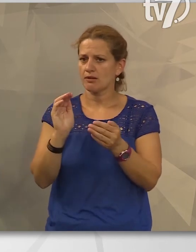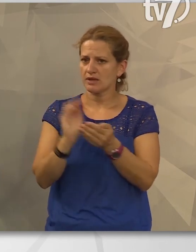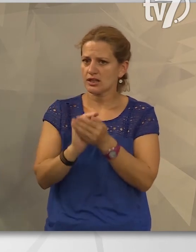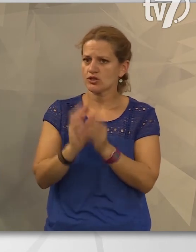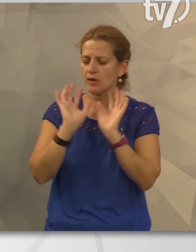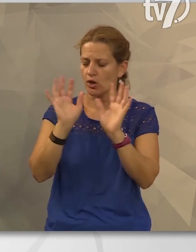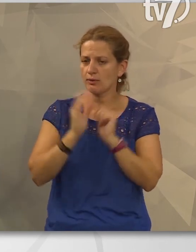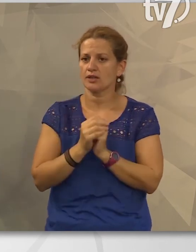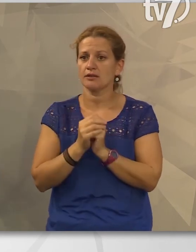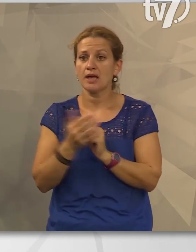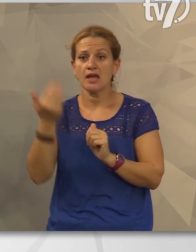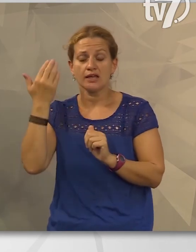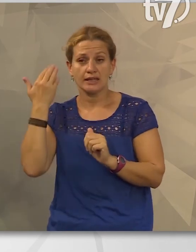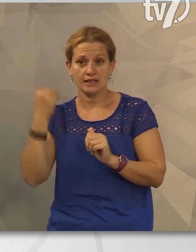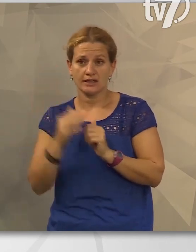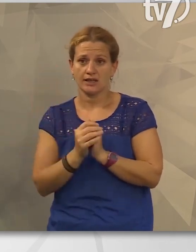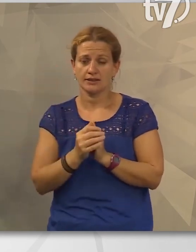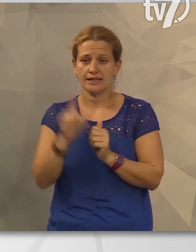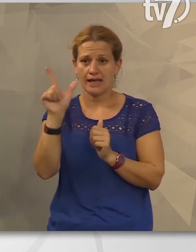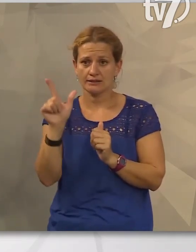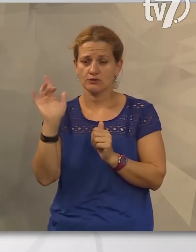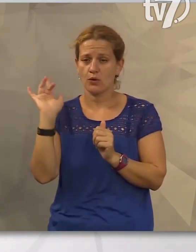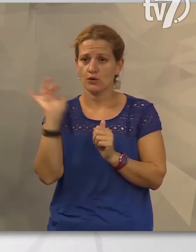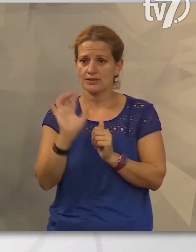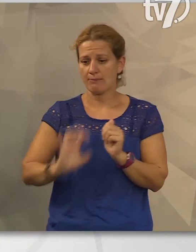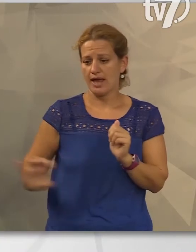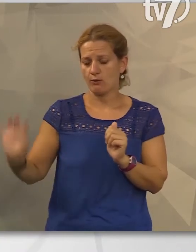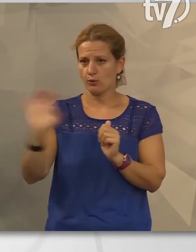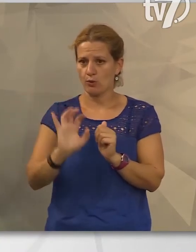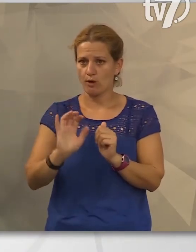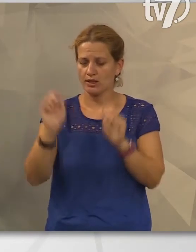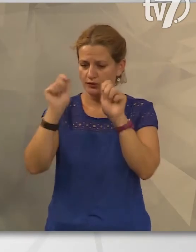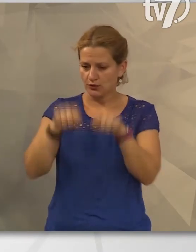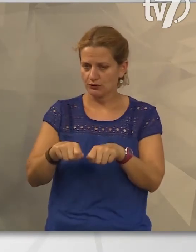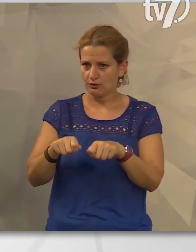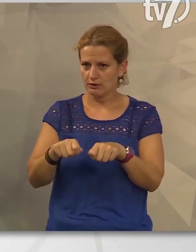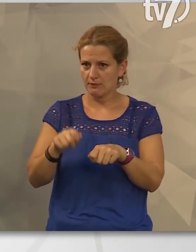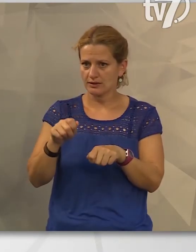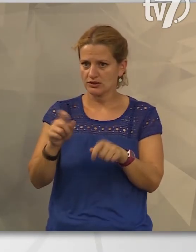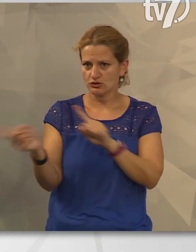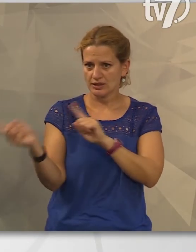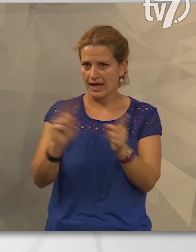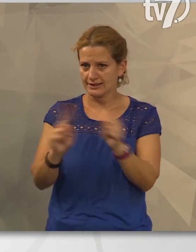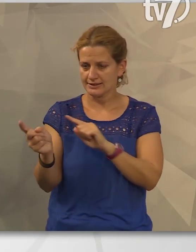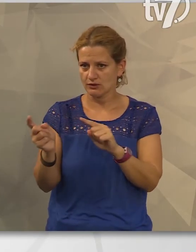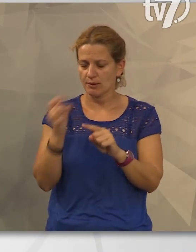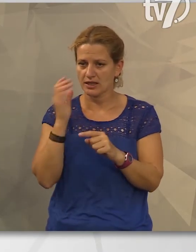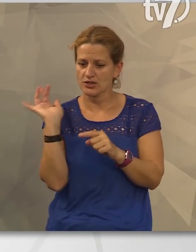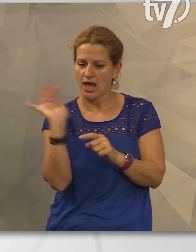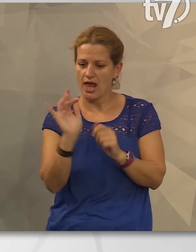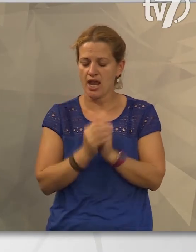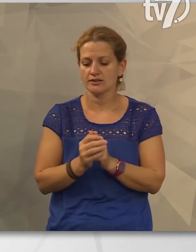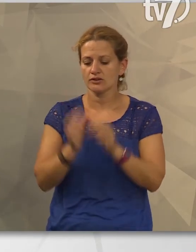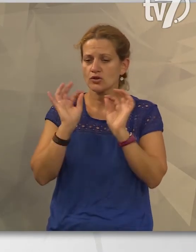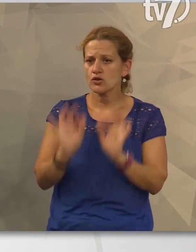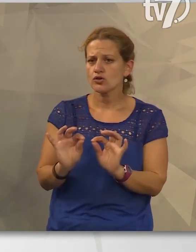korábban a Kálcit Juviana színeiben, két közép-európai ligadöntőben is játszatta a BRS-e ellen. Nagyon sok